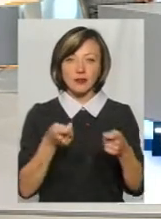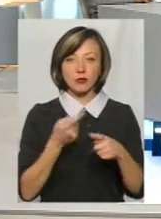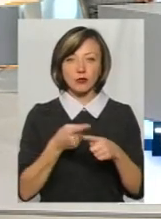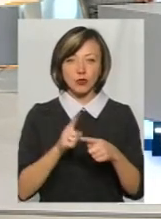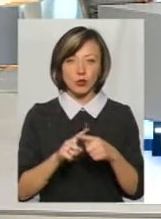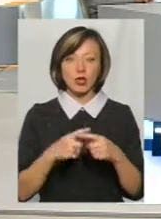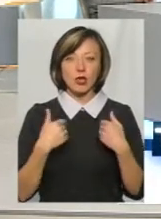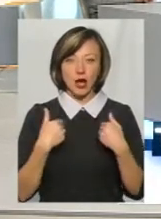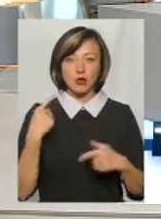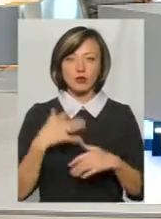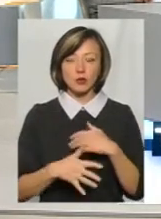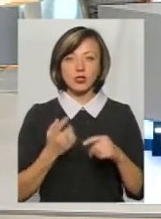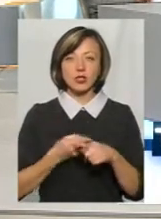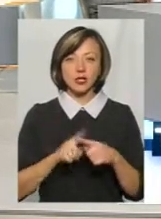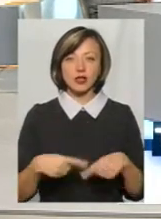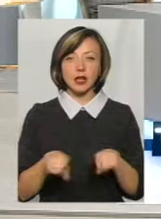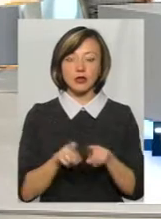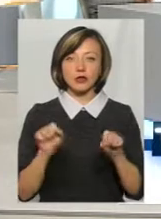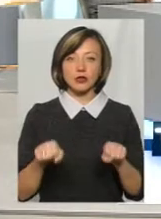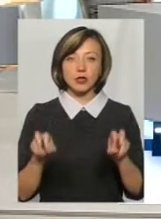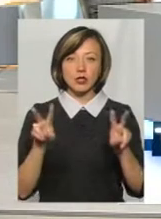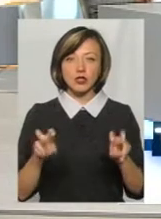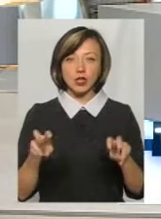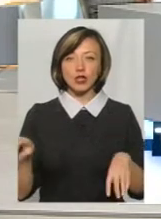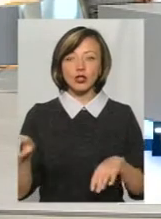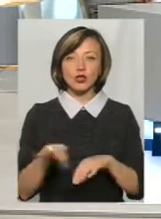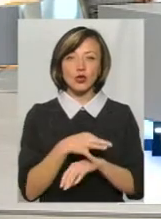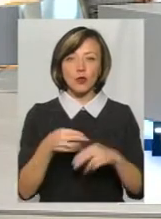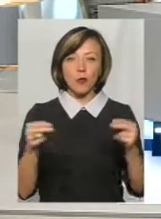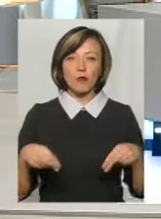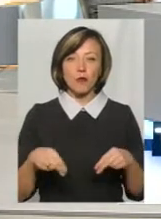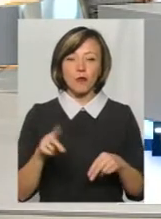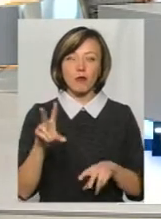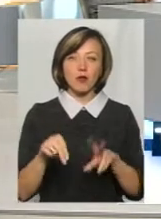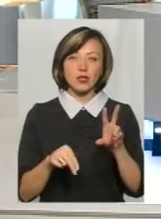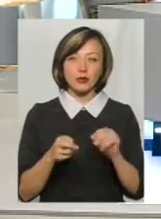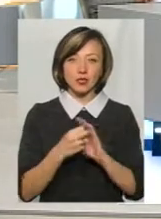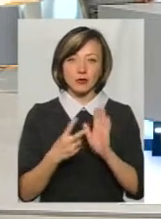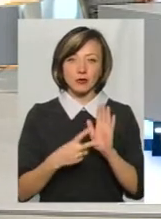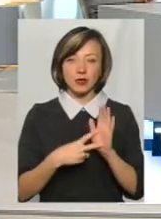І тому, в принципі, я розумію, що це був такий, можна назвати шлюбом по розрахунку, 17-го числа.